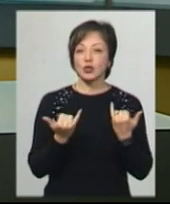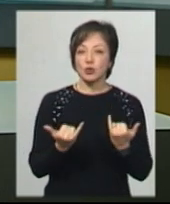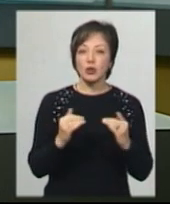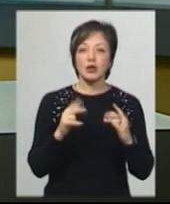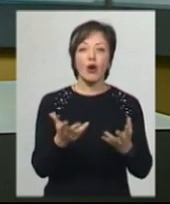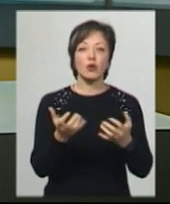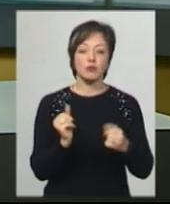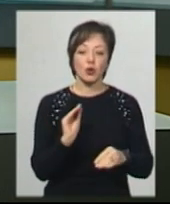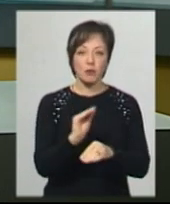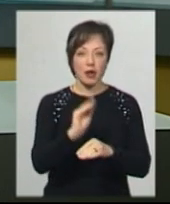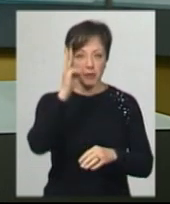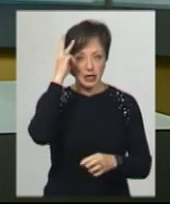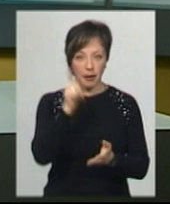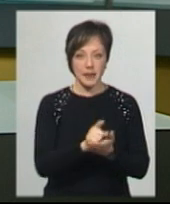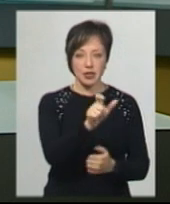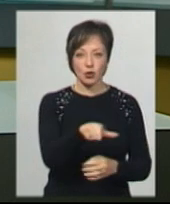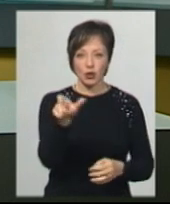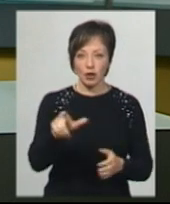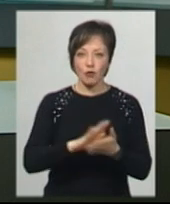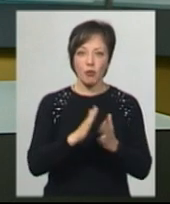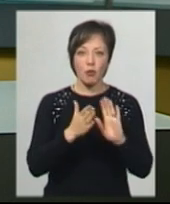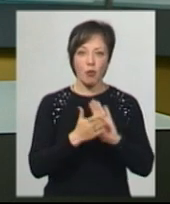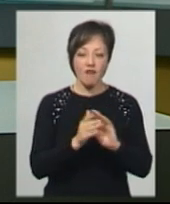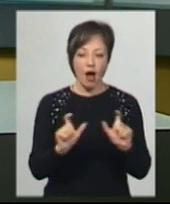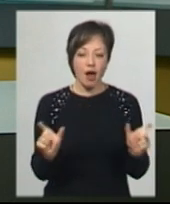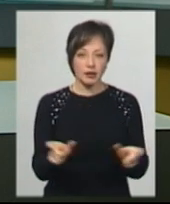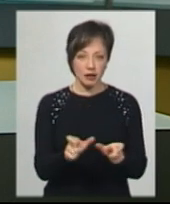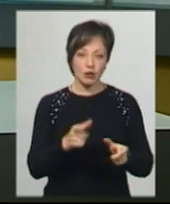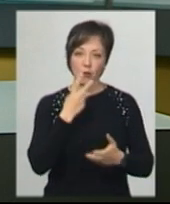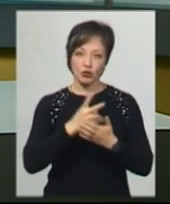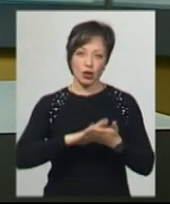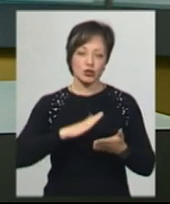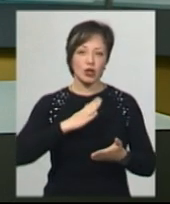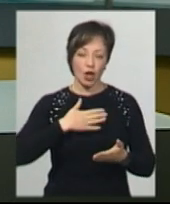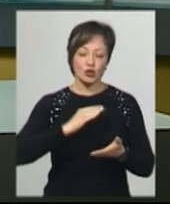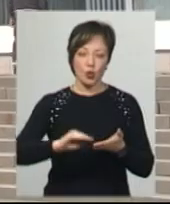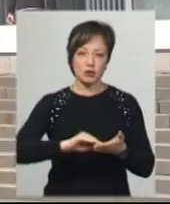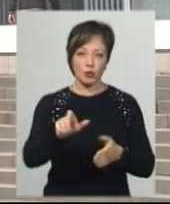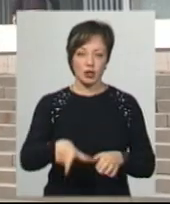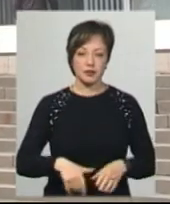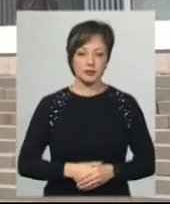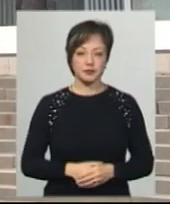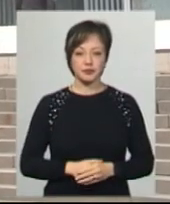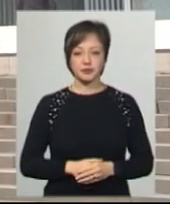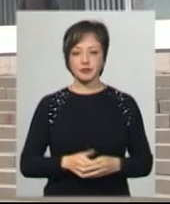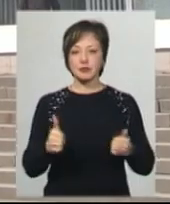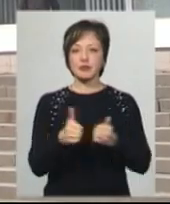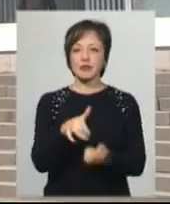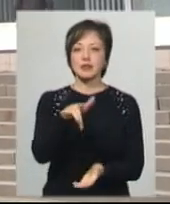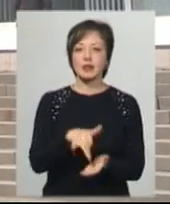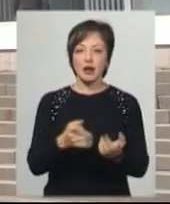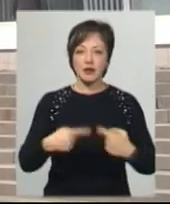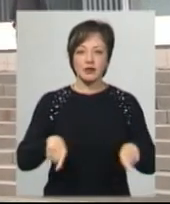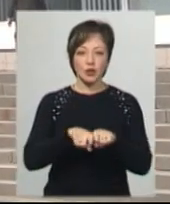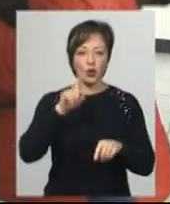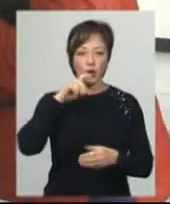отримували доплату хмельницькі пенсіонери в умовах карантину, бачила Анастасія Збродова. Біля центрального відділення